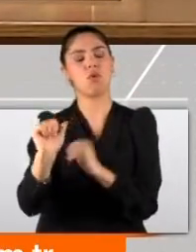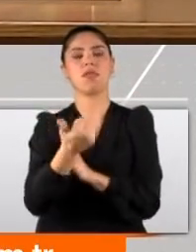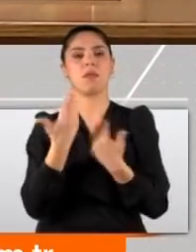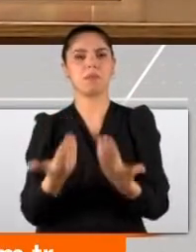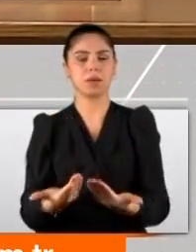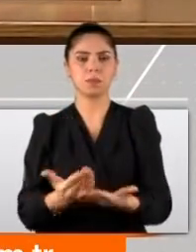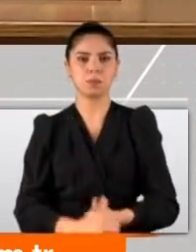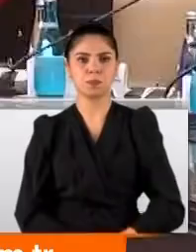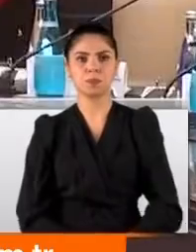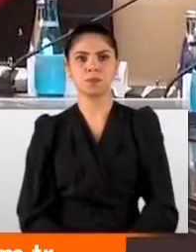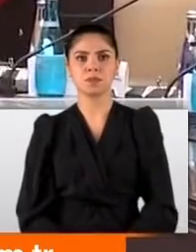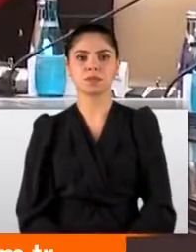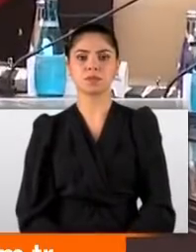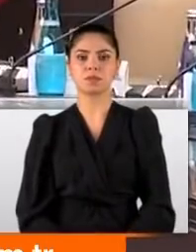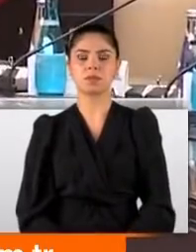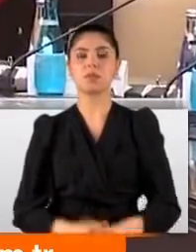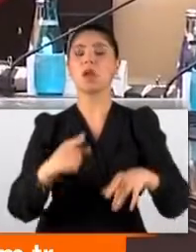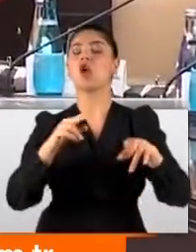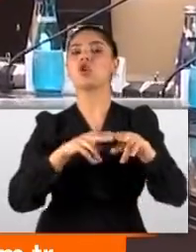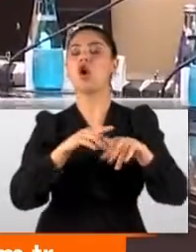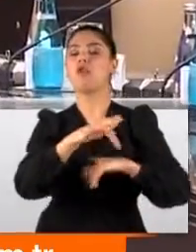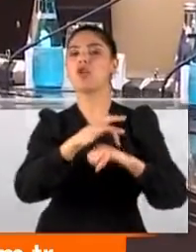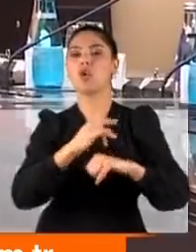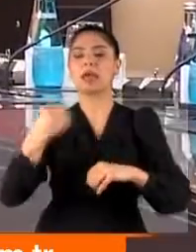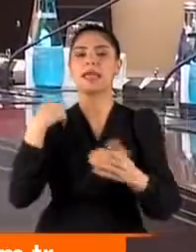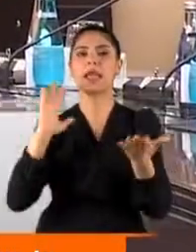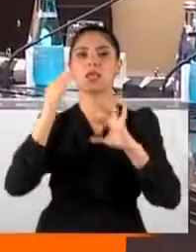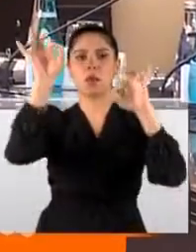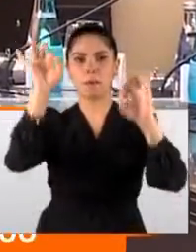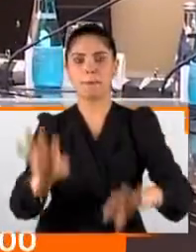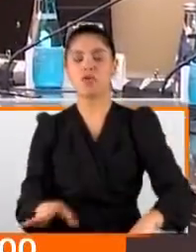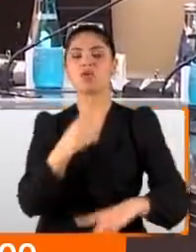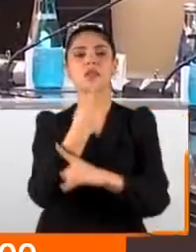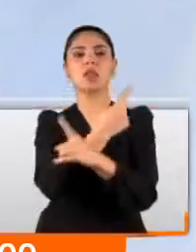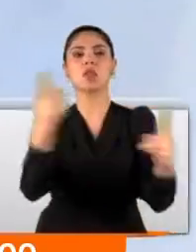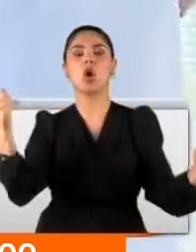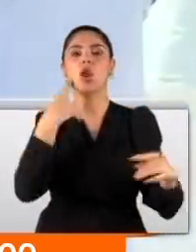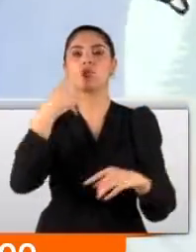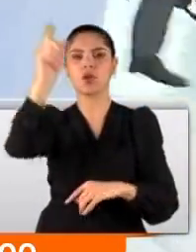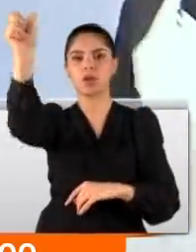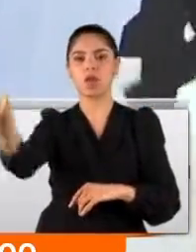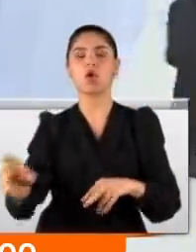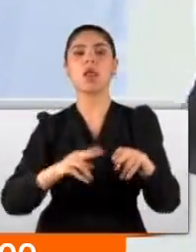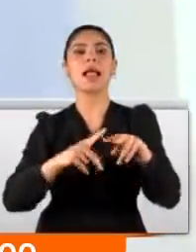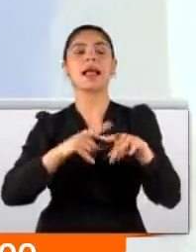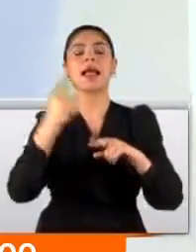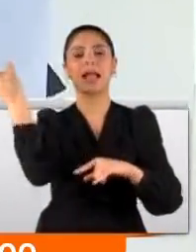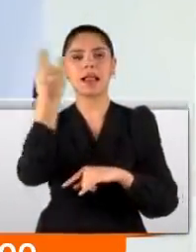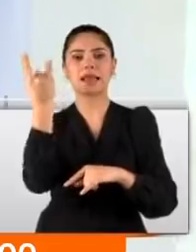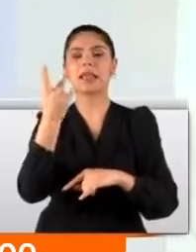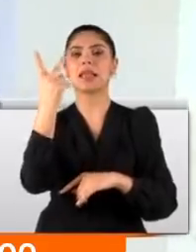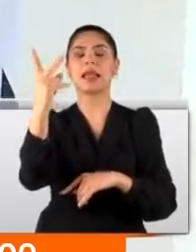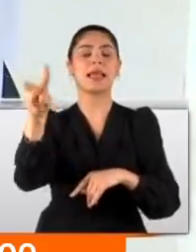arz ediyor. Körfez ülkeleriyle yeni bir dönemin başladığı sinyalini veren Erdoğan, Katar ziyaretinin iki